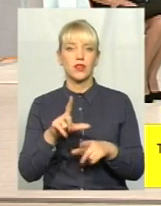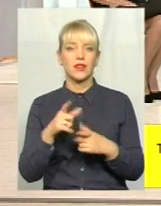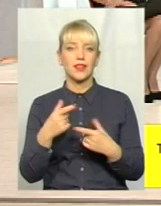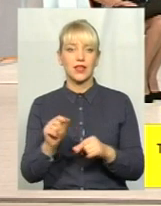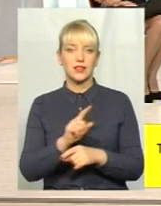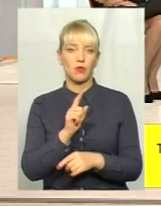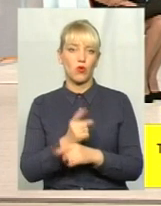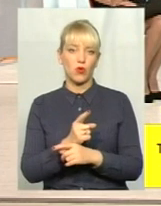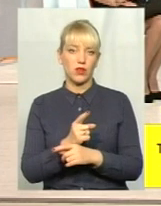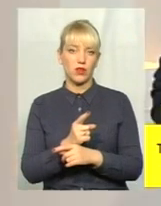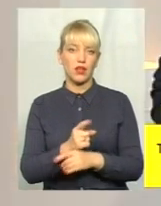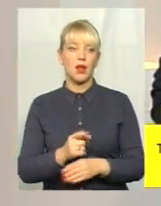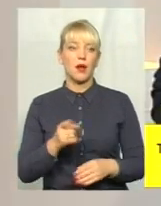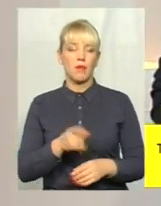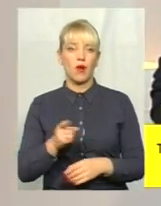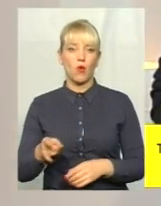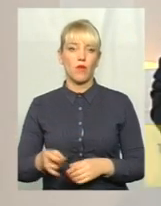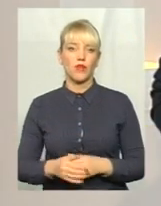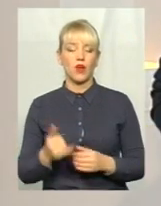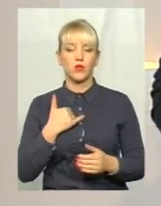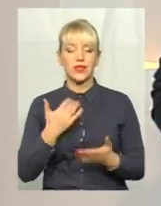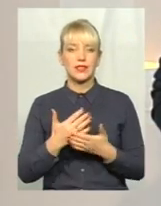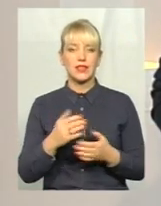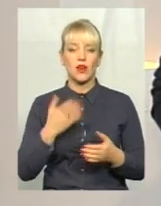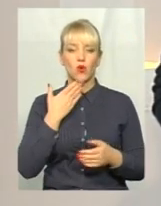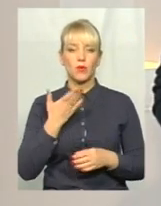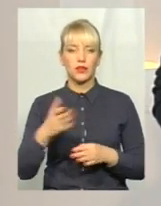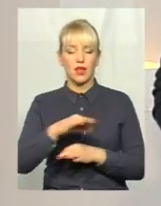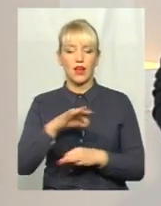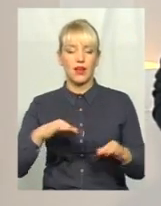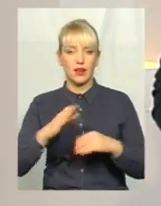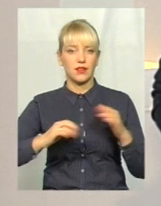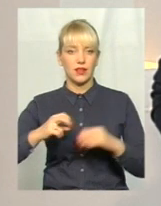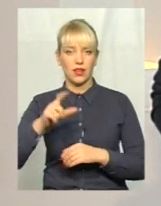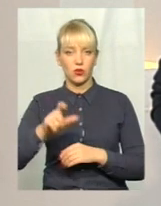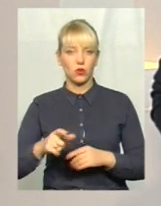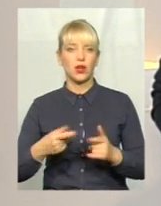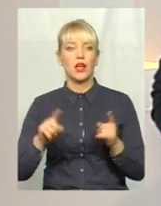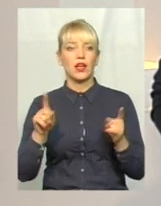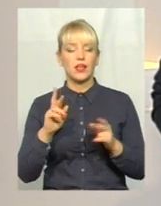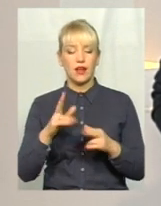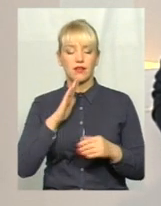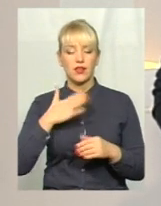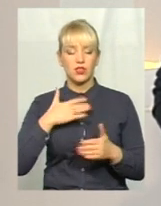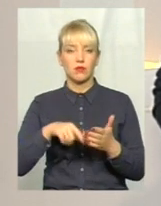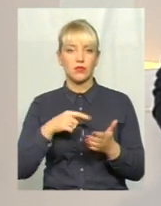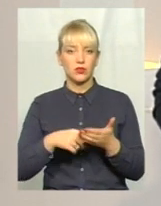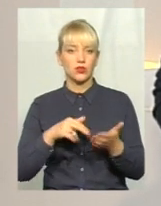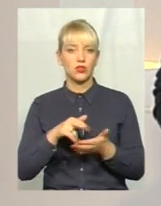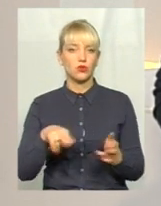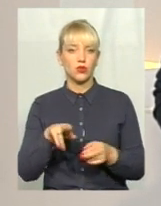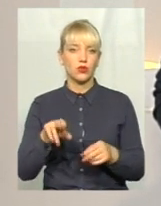Дякую, пане Івану. У нас є також коментар архітектора з цього приводу, як наше місто дійшло до таких умов, і